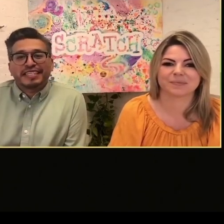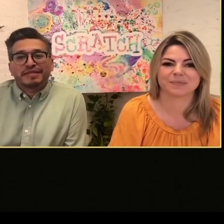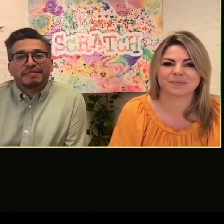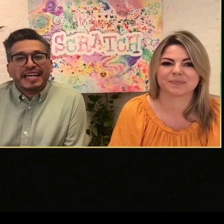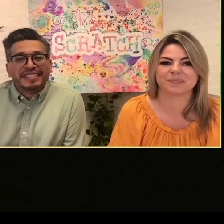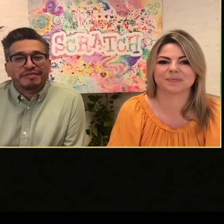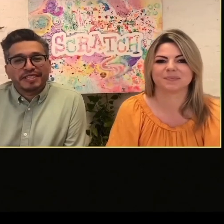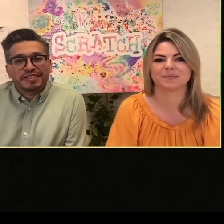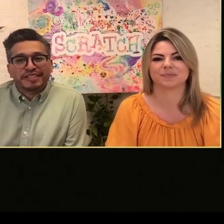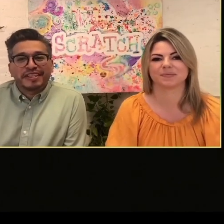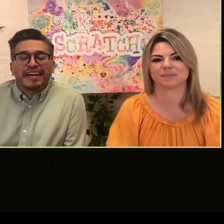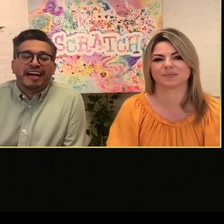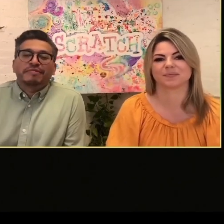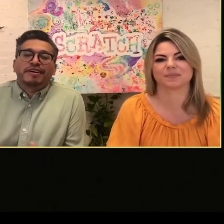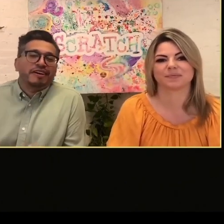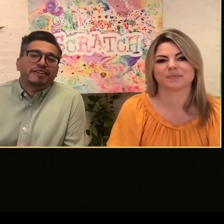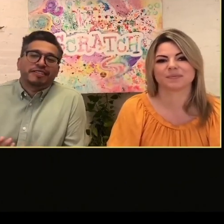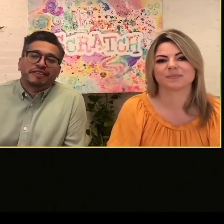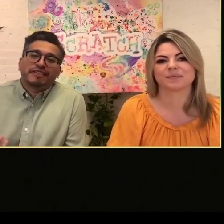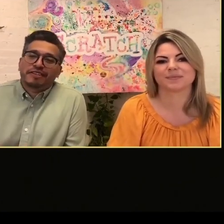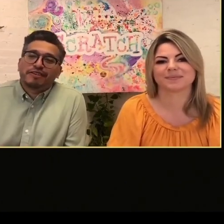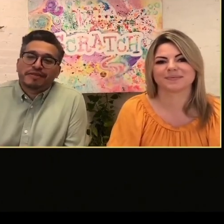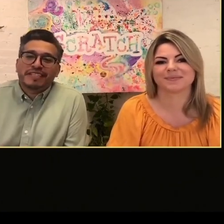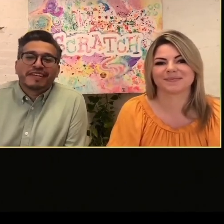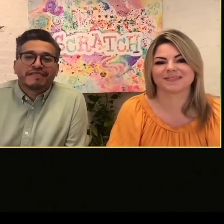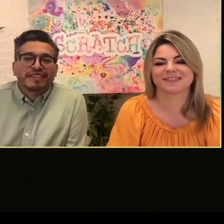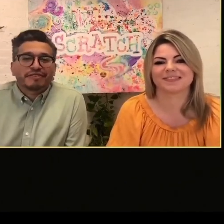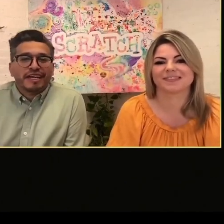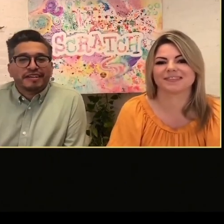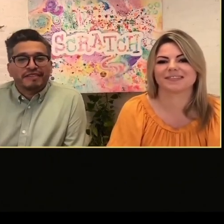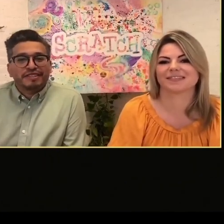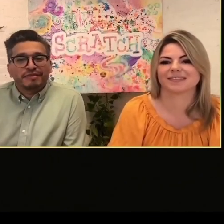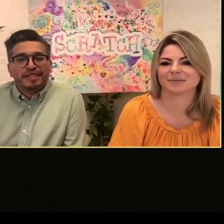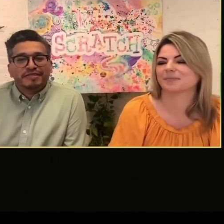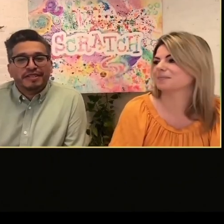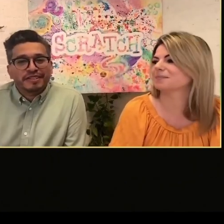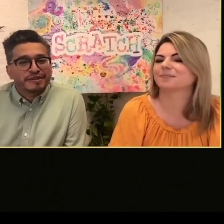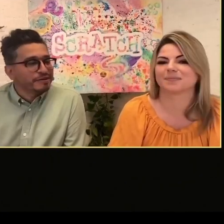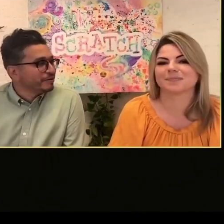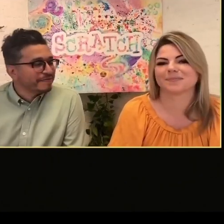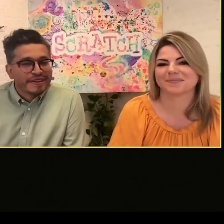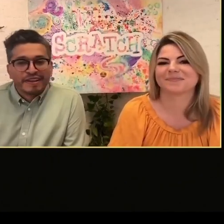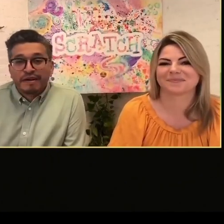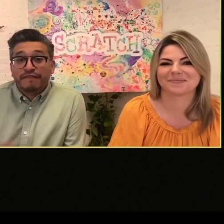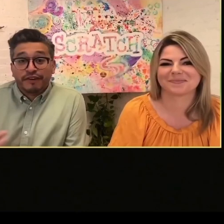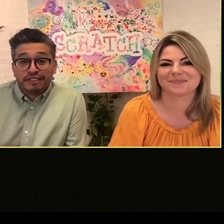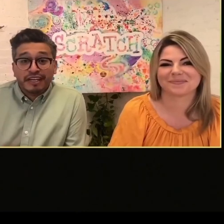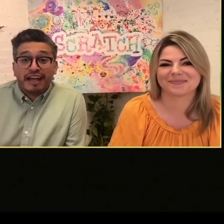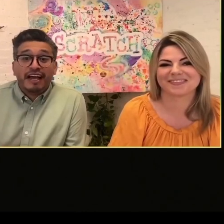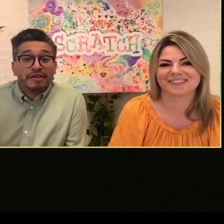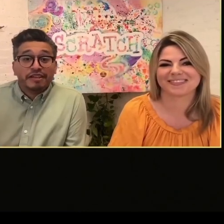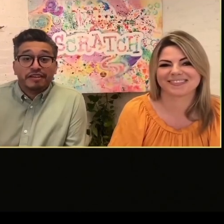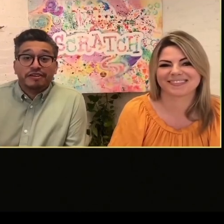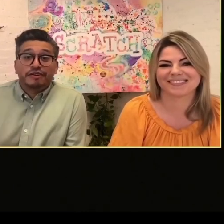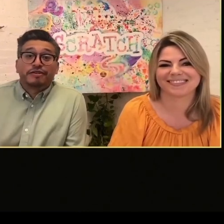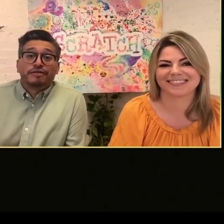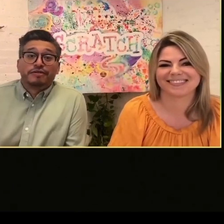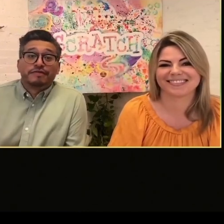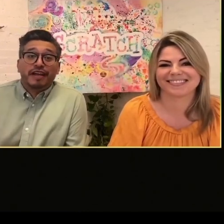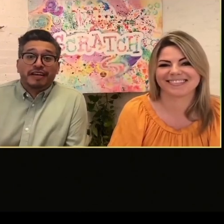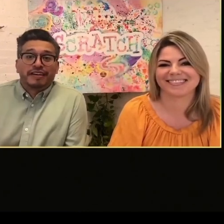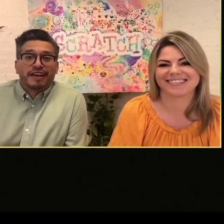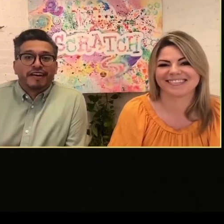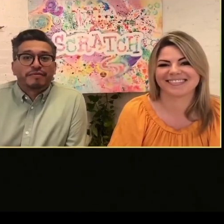sono un gran fan di Scratch Lab, che rappresentando molte persone, dei team di lavoro,